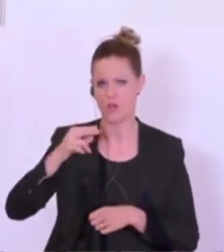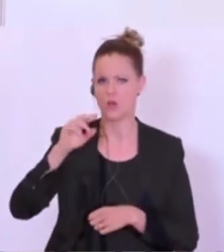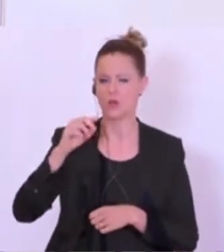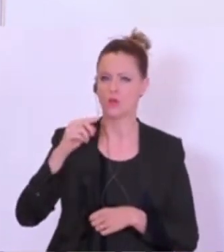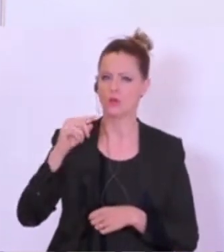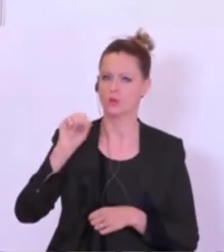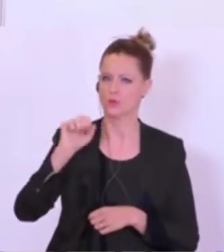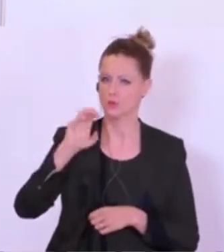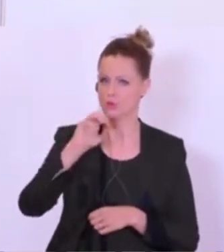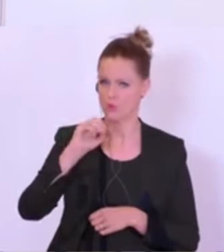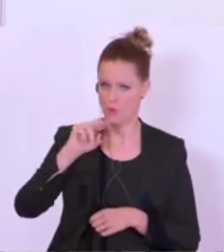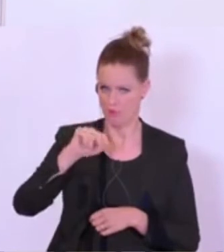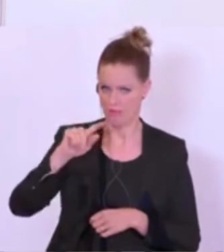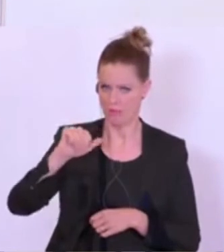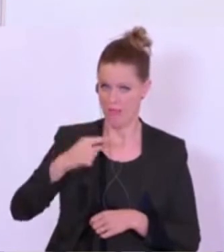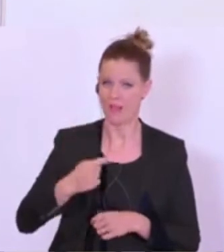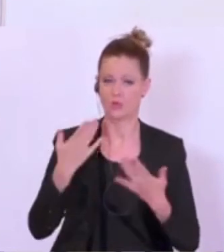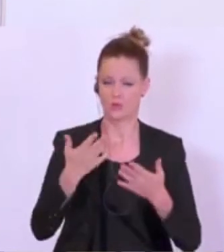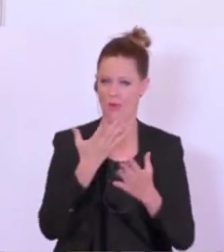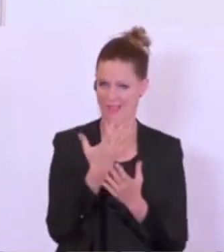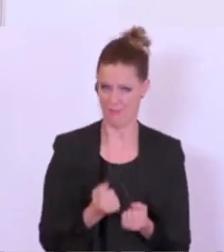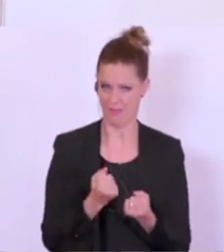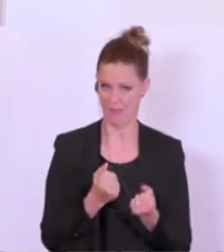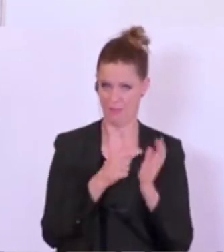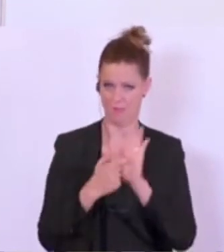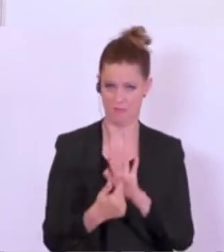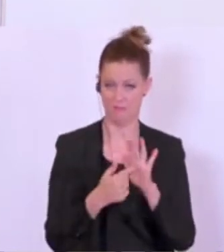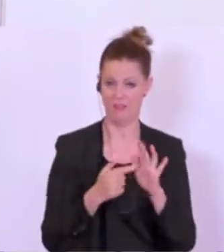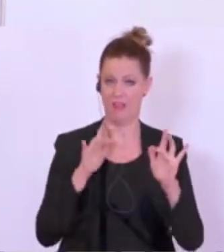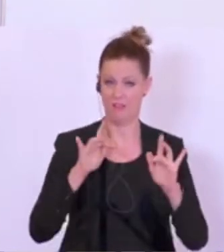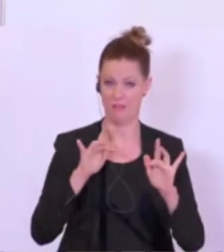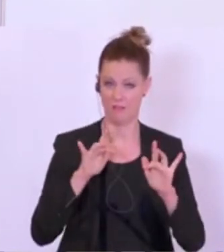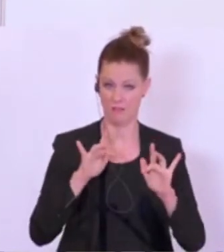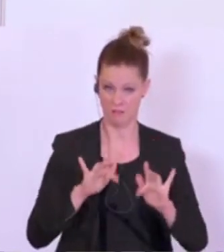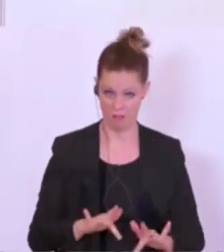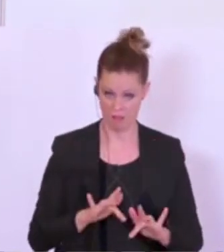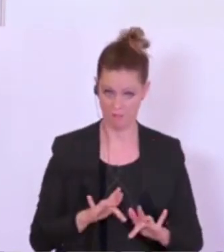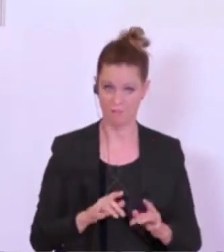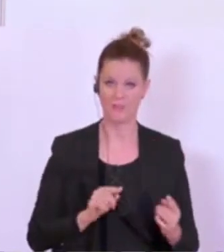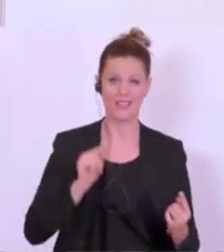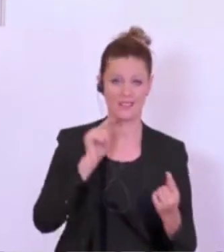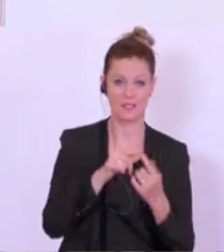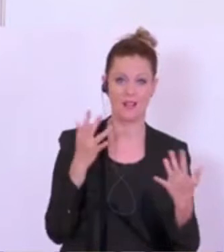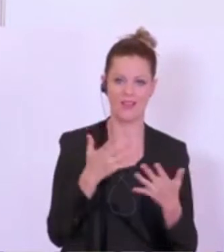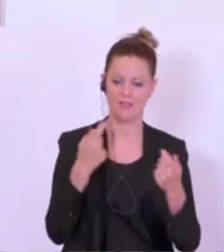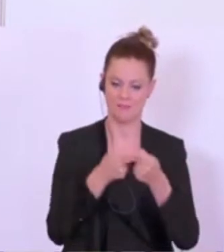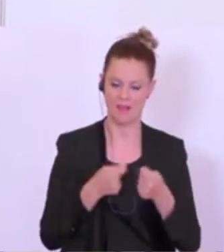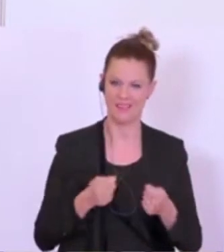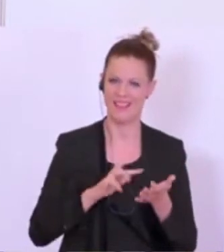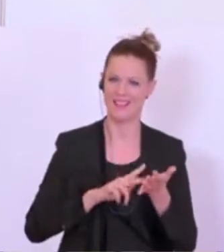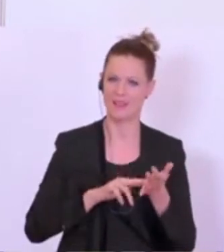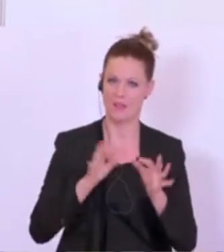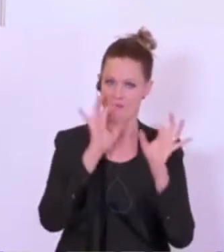Ergebnisse dieser Studie vorstellen. Ziel der Studie war es, Maßnahmen zur Erhöhung der